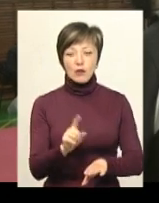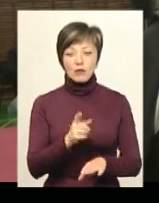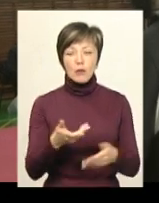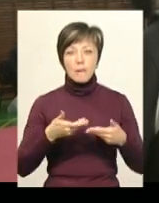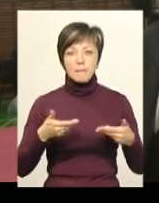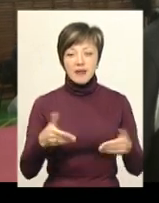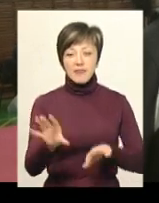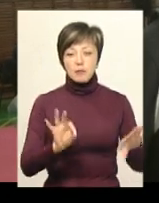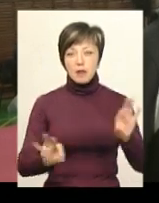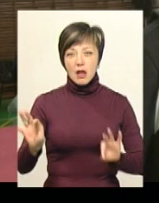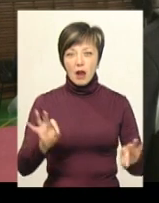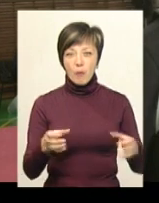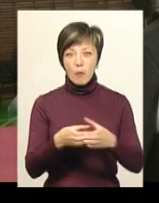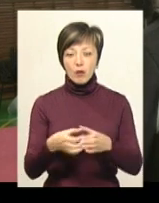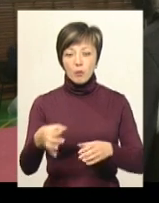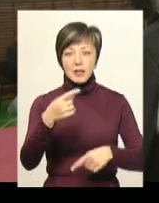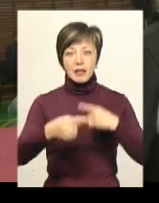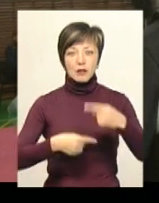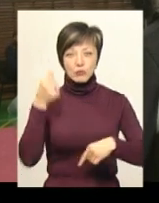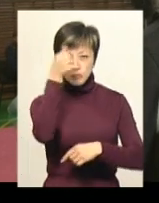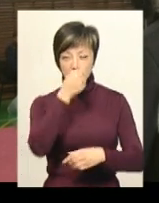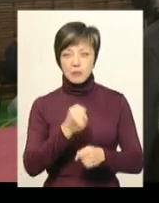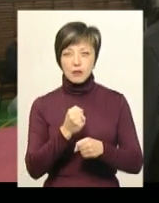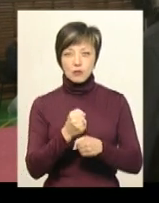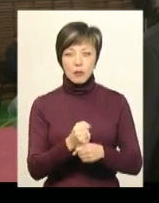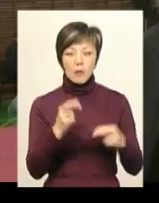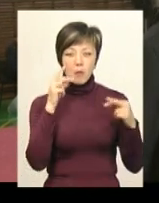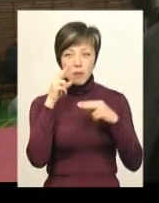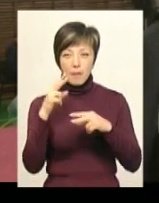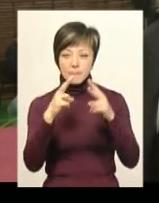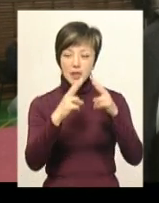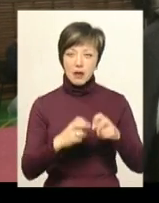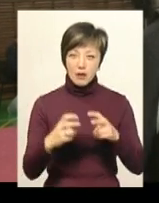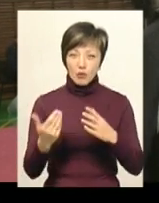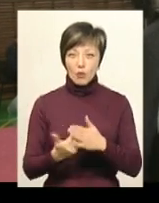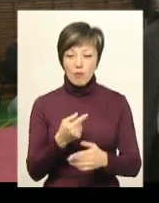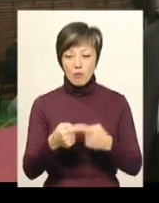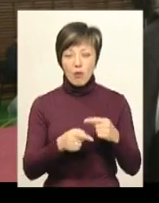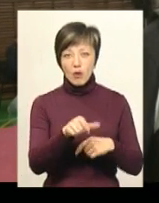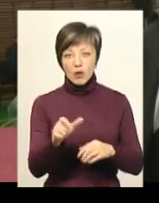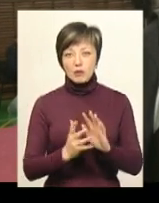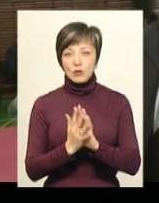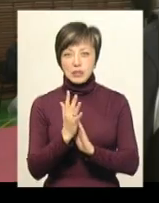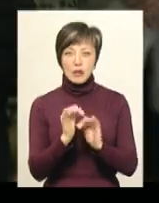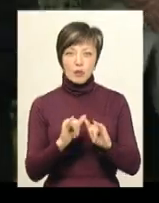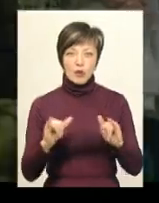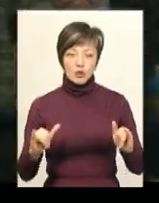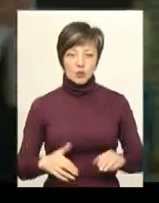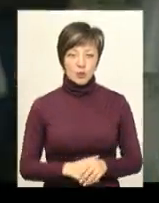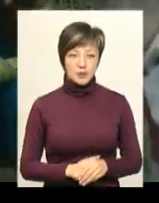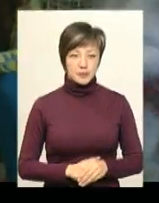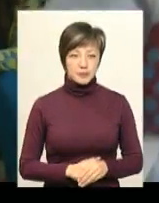відбираємо команду області на наступний рік. Ми працюємо над помилками, переглядаємо нове покоління, яке росте і прогресує».